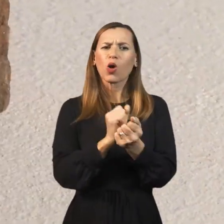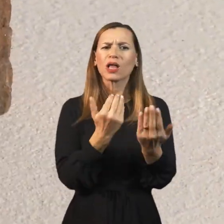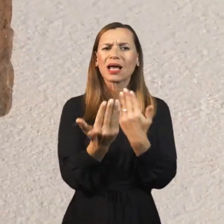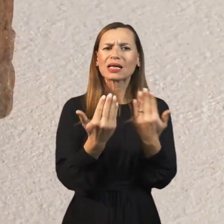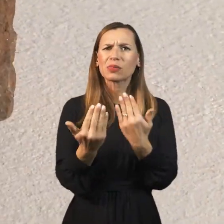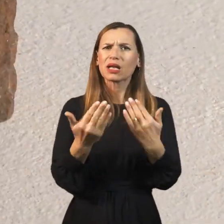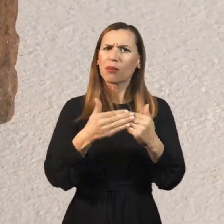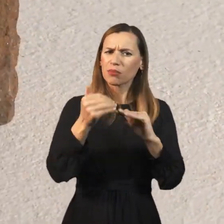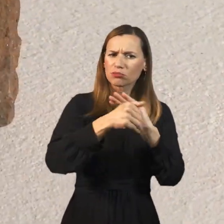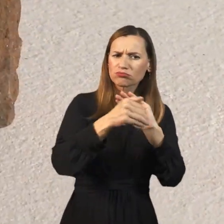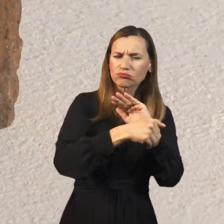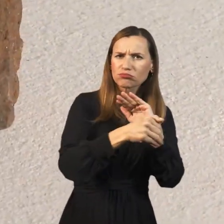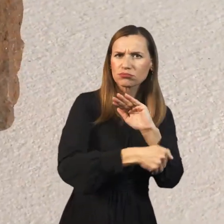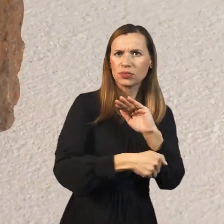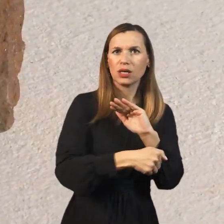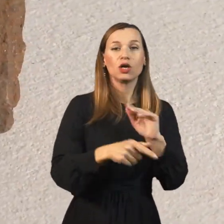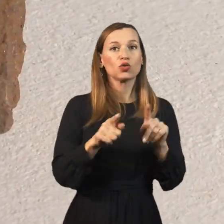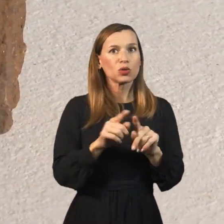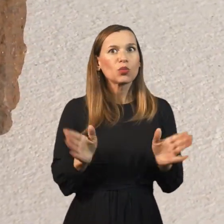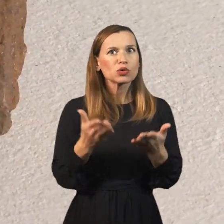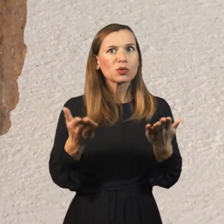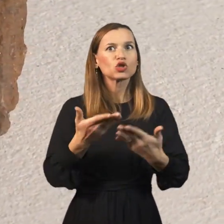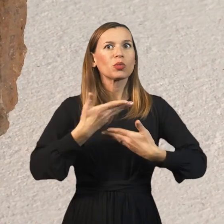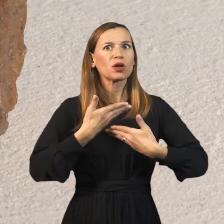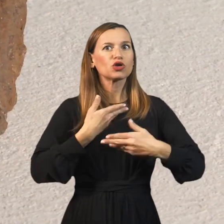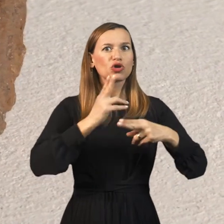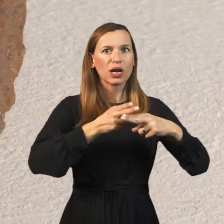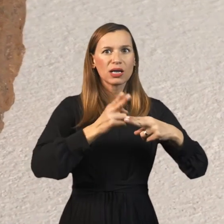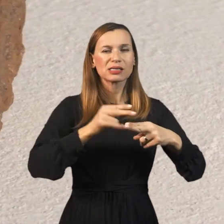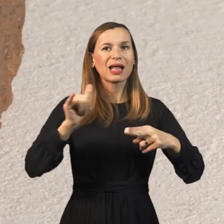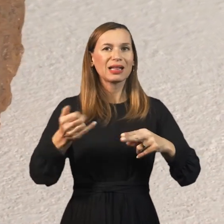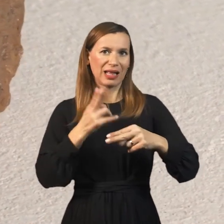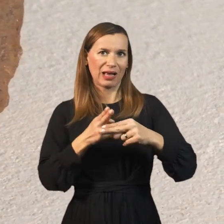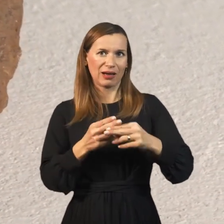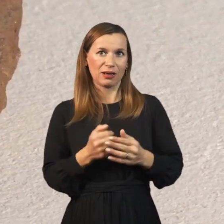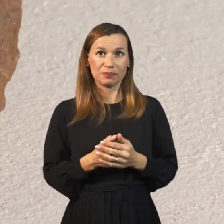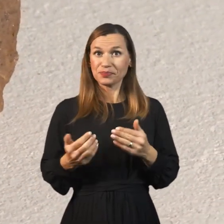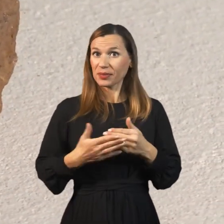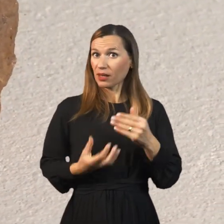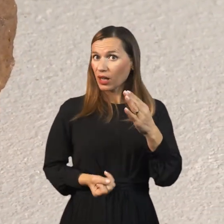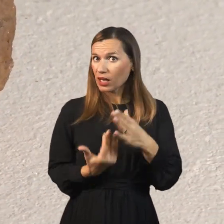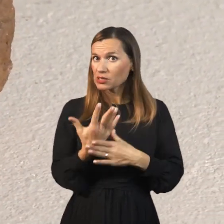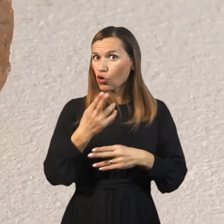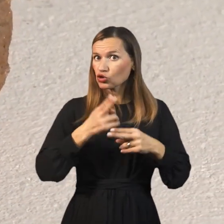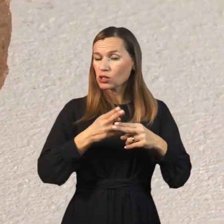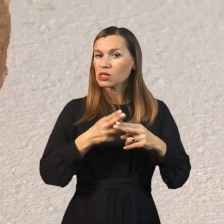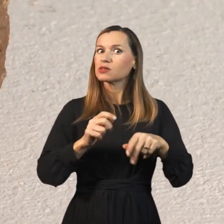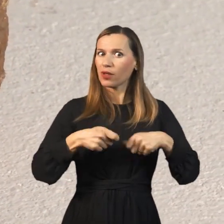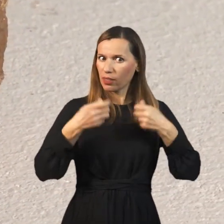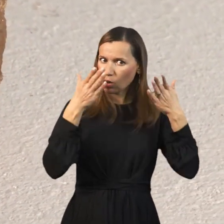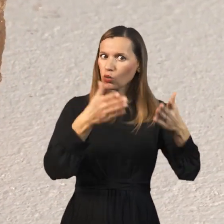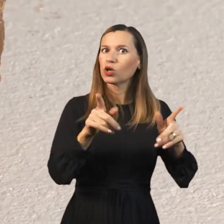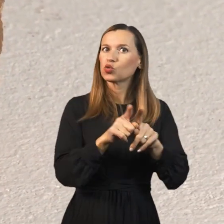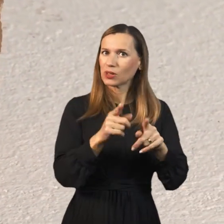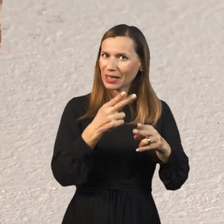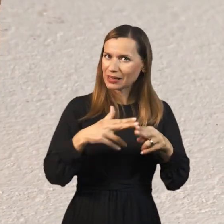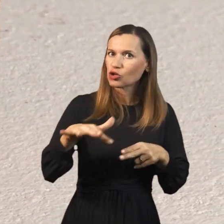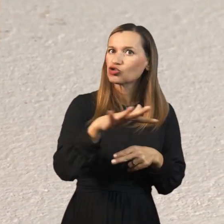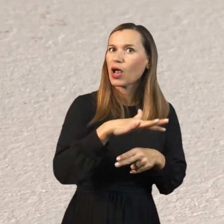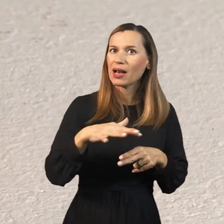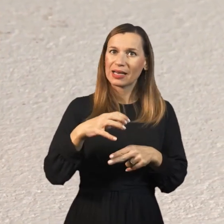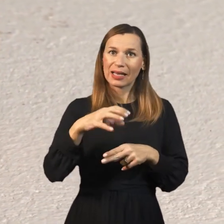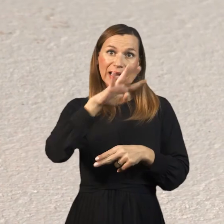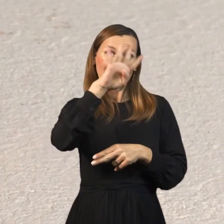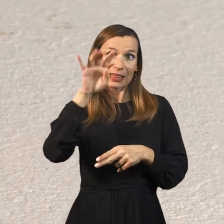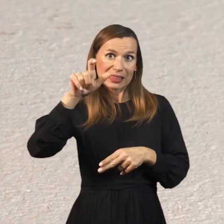Hrat je pa pospečil predobivanje železa mjekla. Razvoju železarstva so bili naklonjene tudi deželjni hnezi, ki so